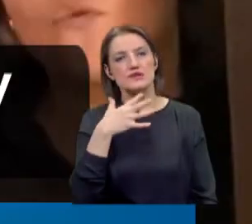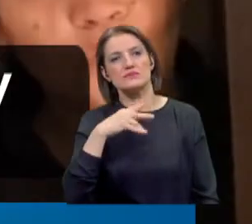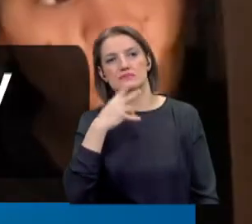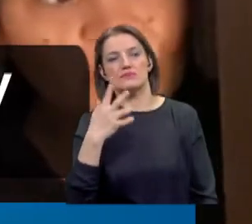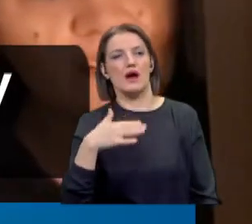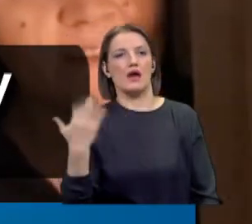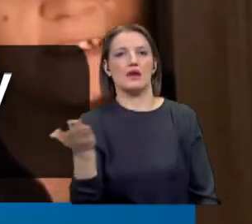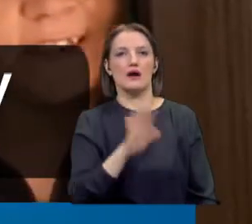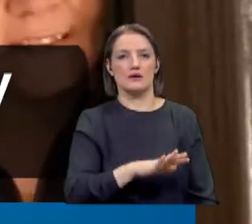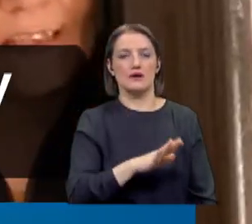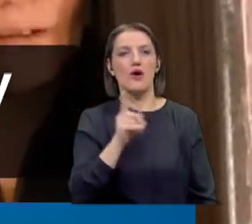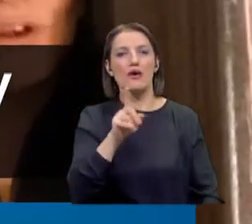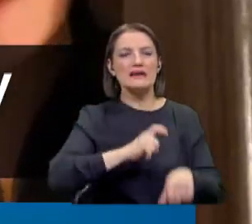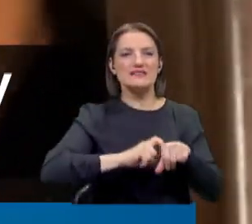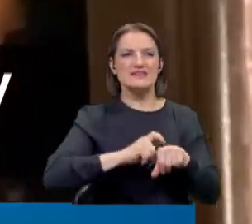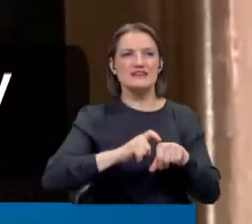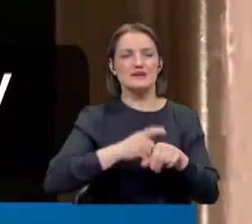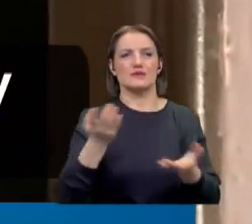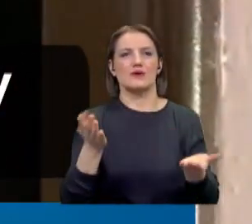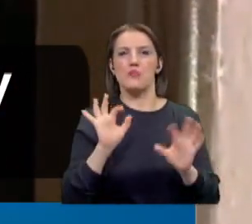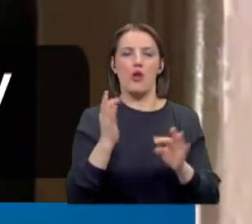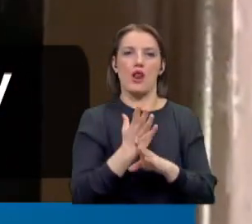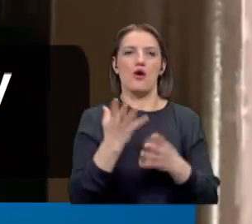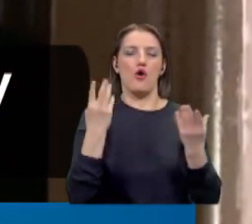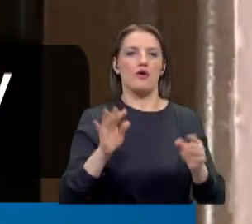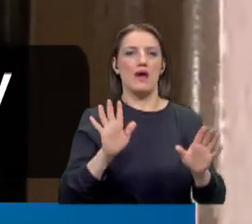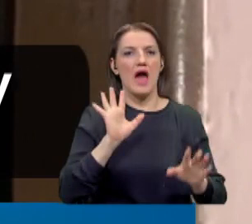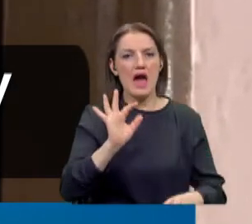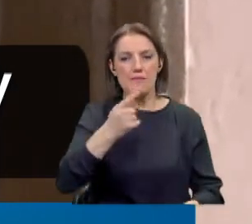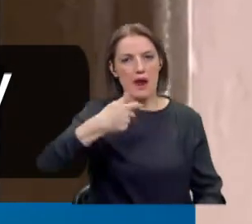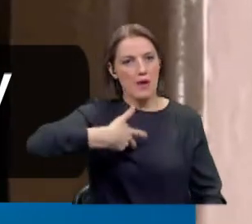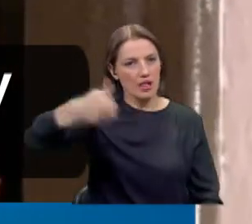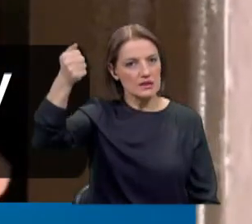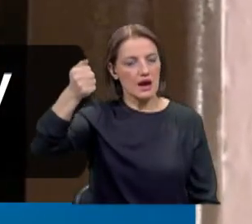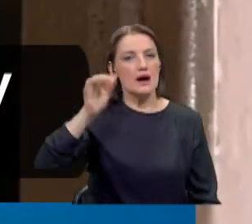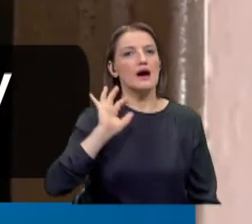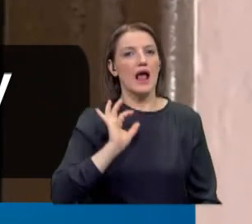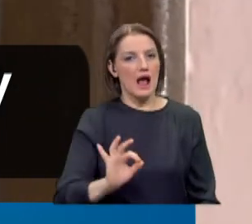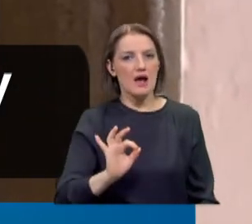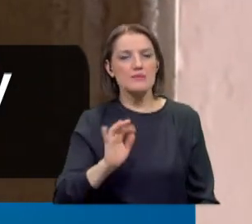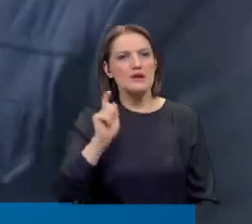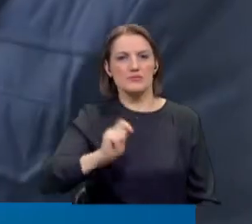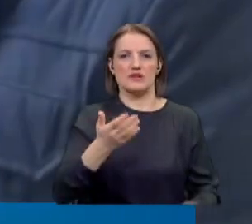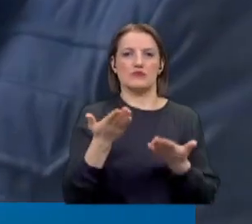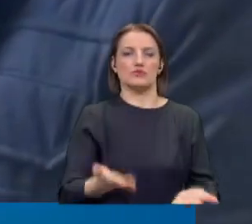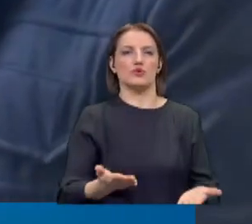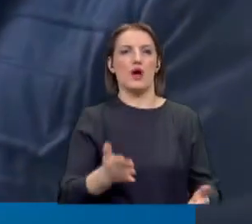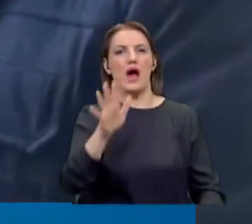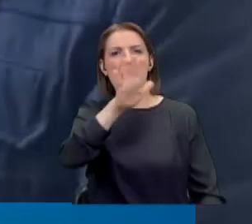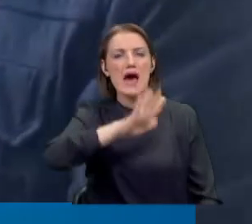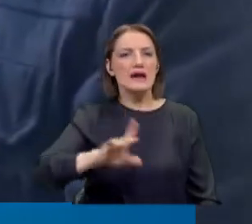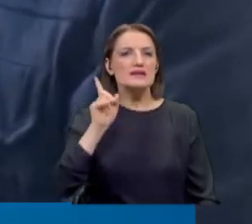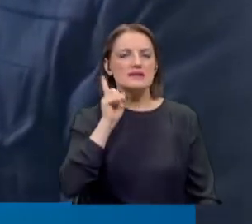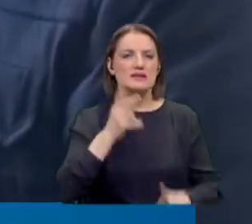ayrı. Şu konuda o kadar sinirliyiz ki yani böyle bir şey olmaz. Hem paramızı aldılar hem yani yaptıkları bu. Yani her